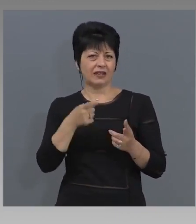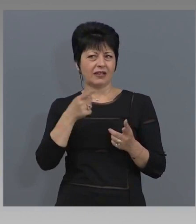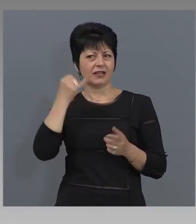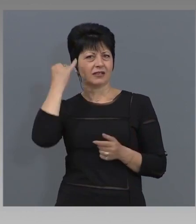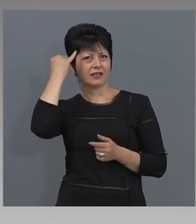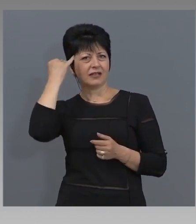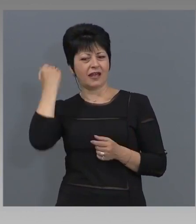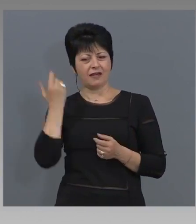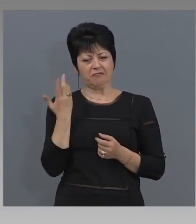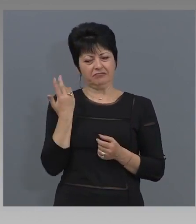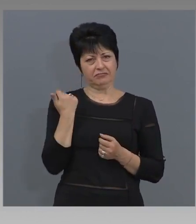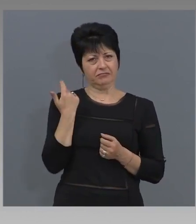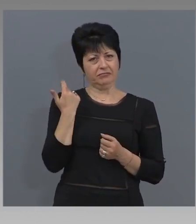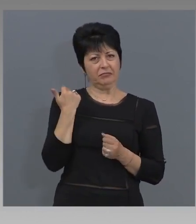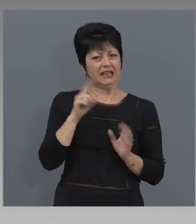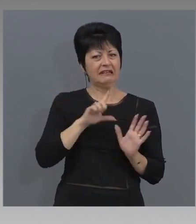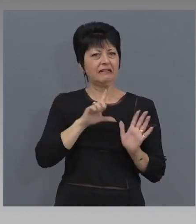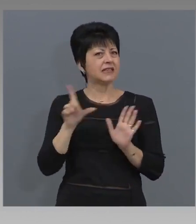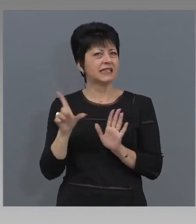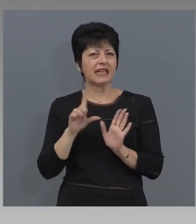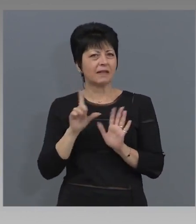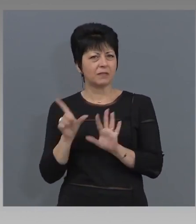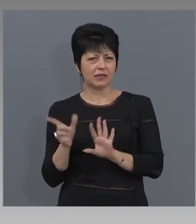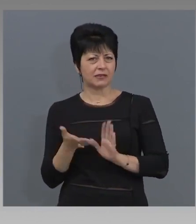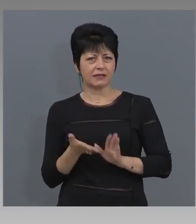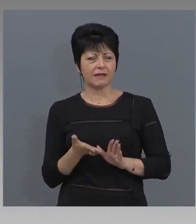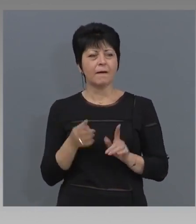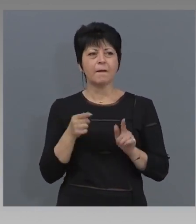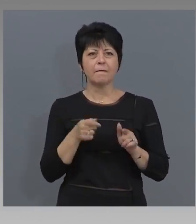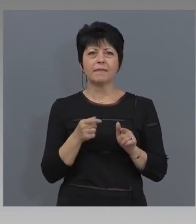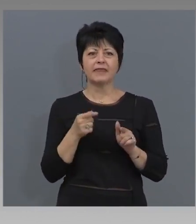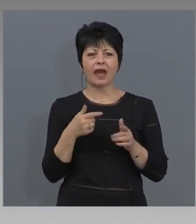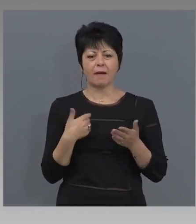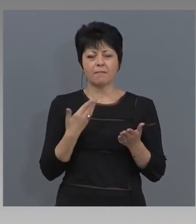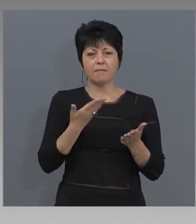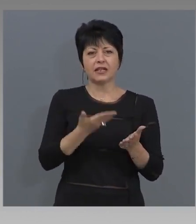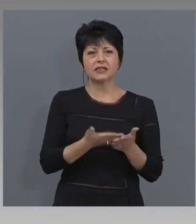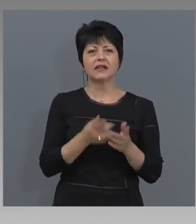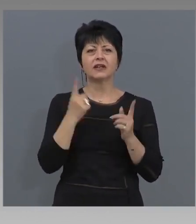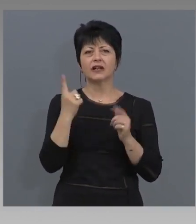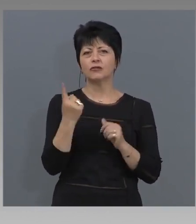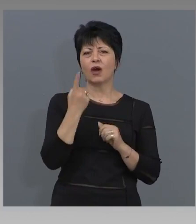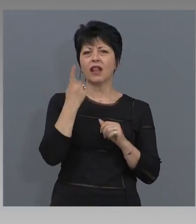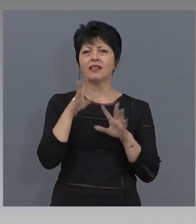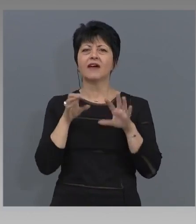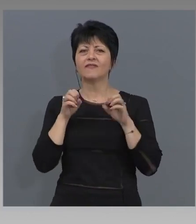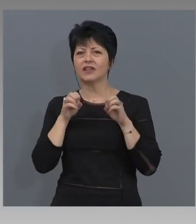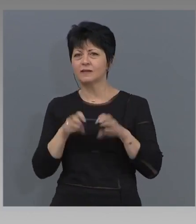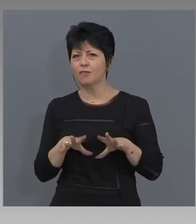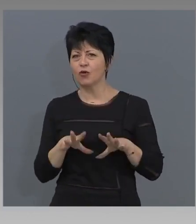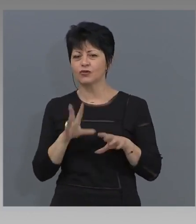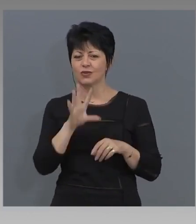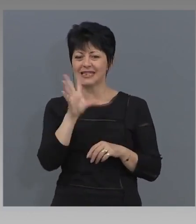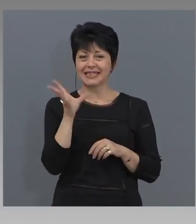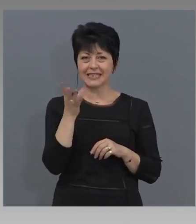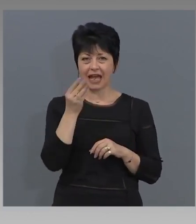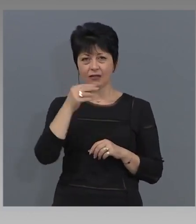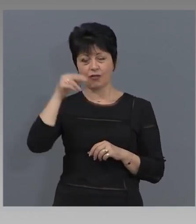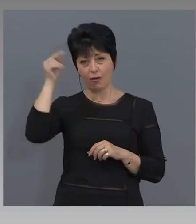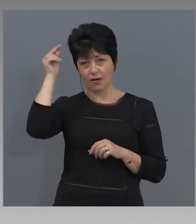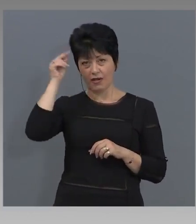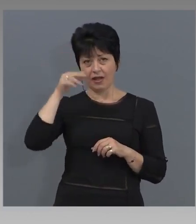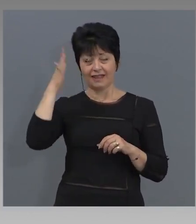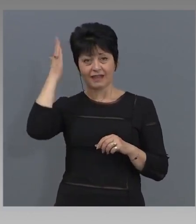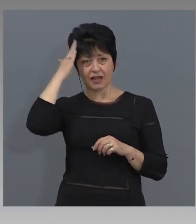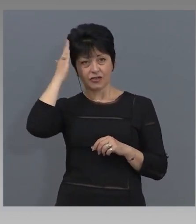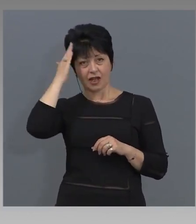няколко седмици, тя наистина бе представена като една възможност и платформа заедно държавата и бизнеса да